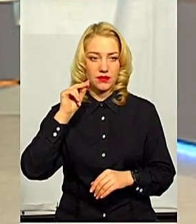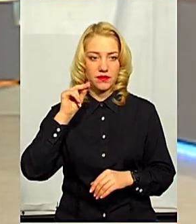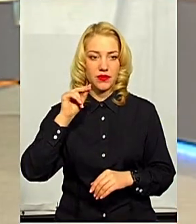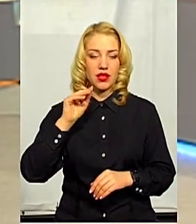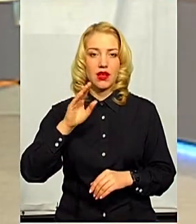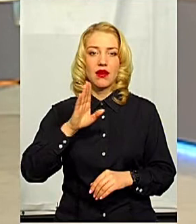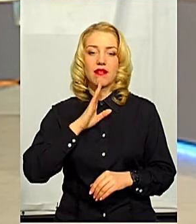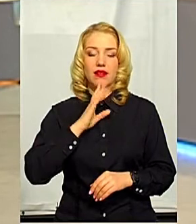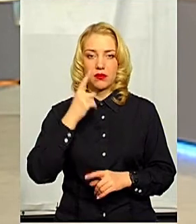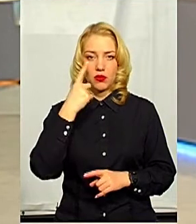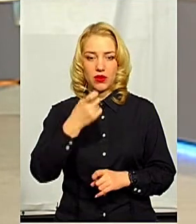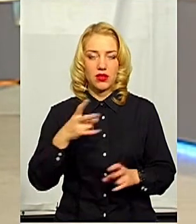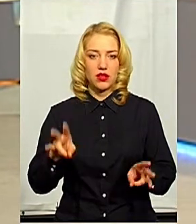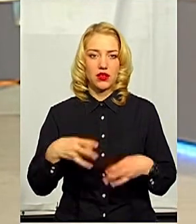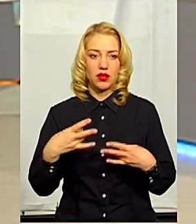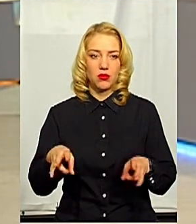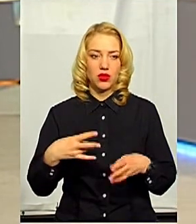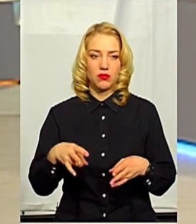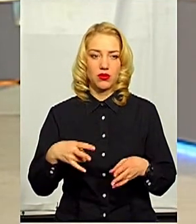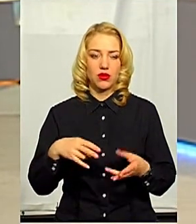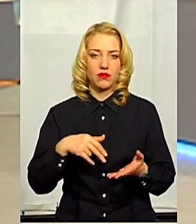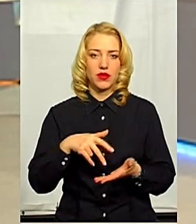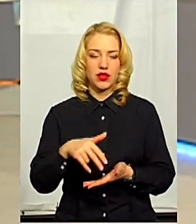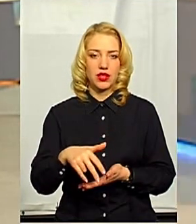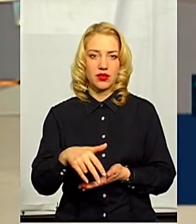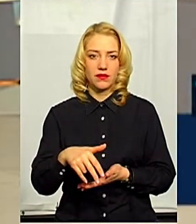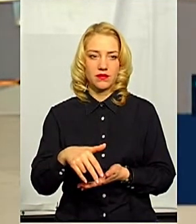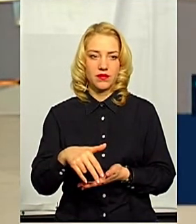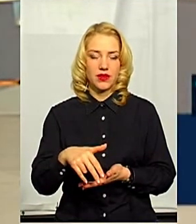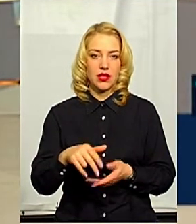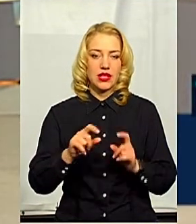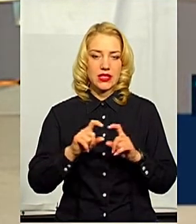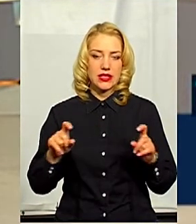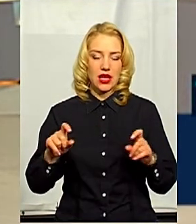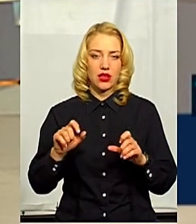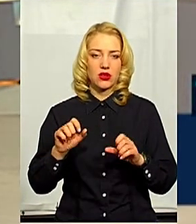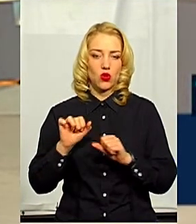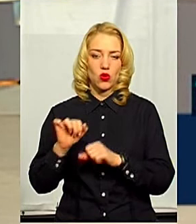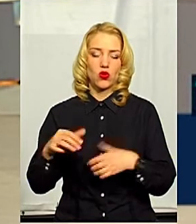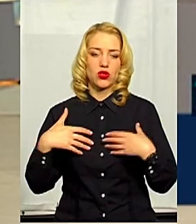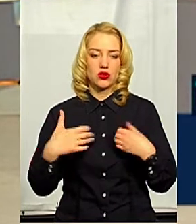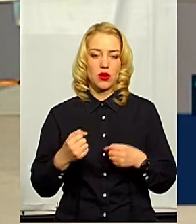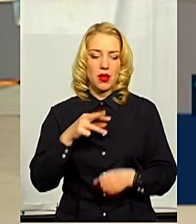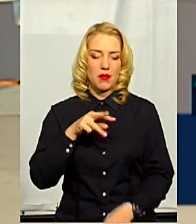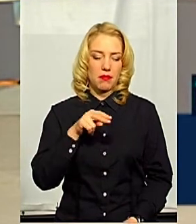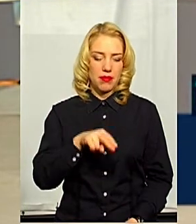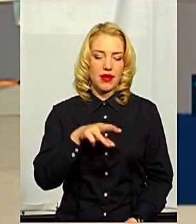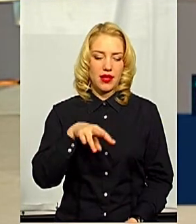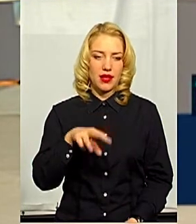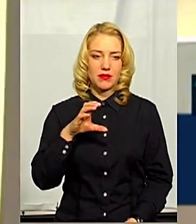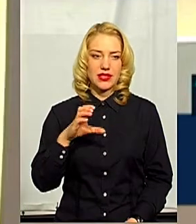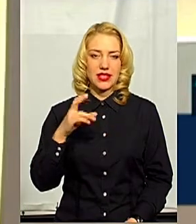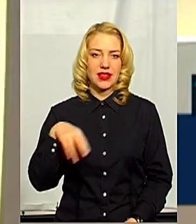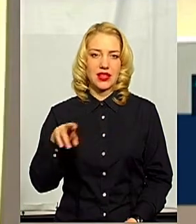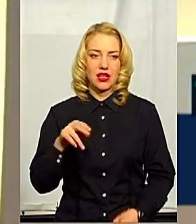їй попередили, що не потрібно йти в заклад охорони здоров'я, ПМСД конкретно. А